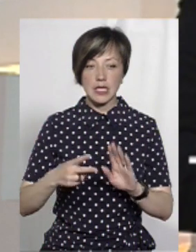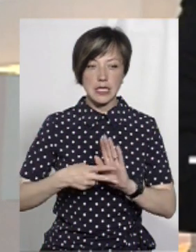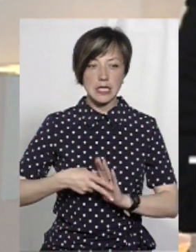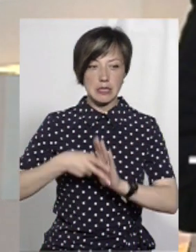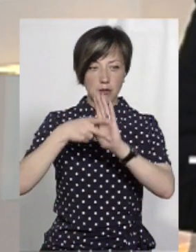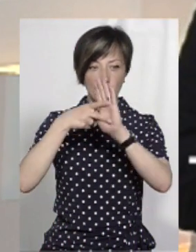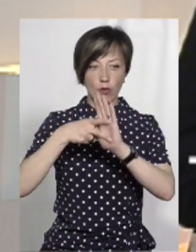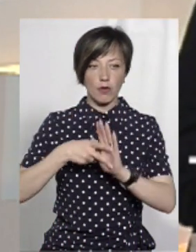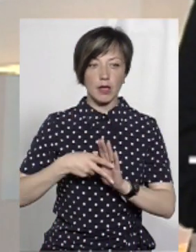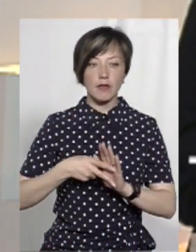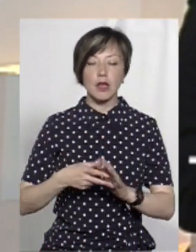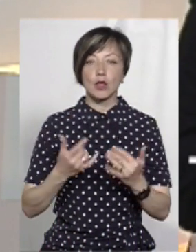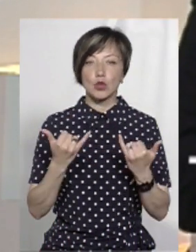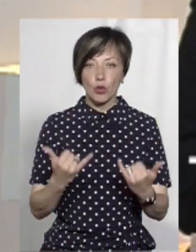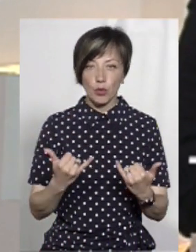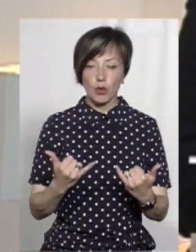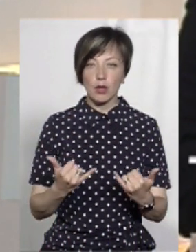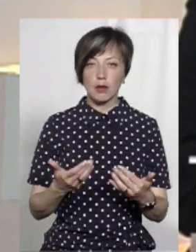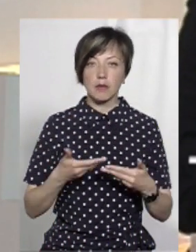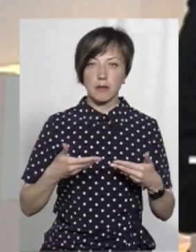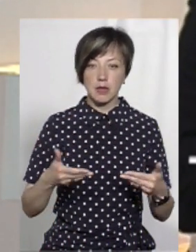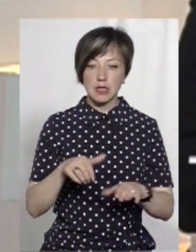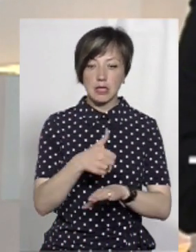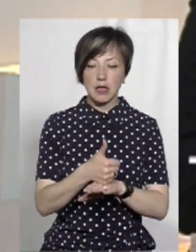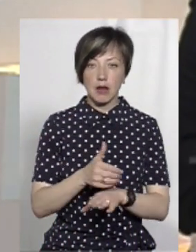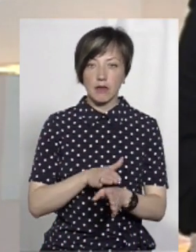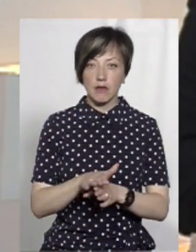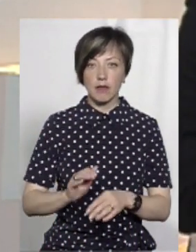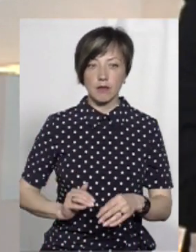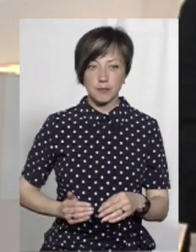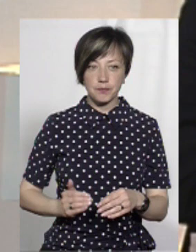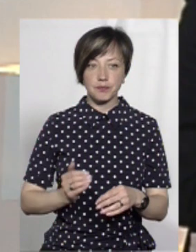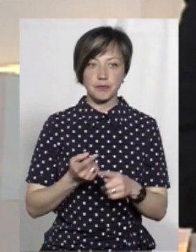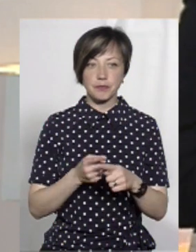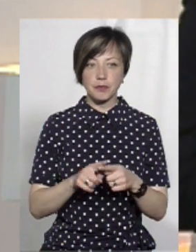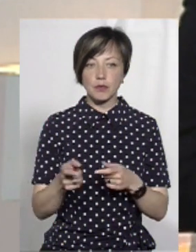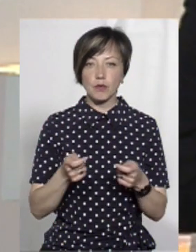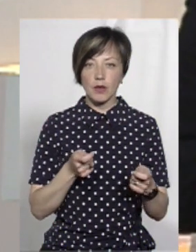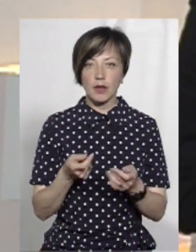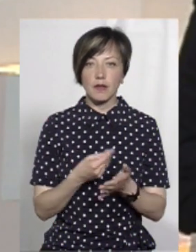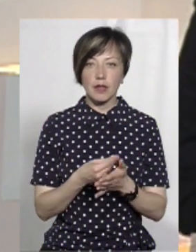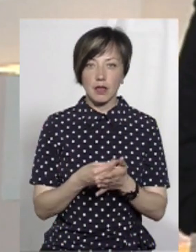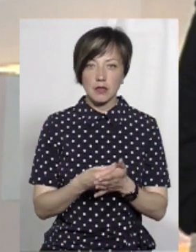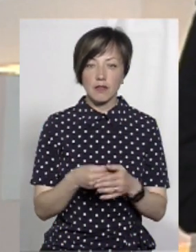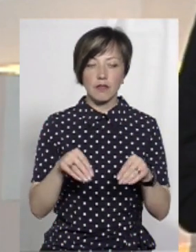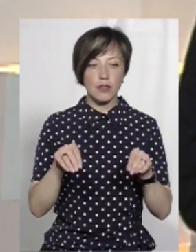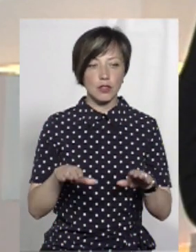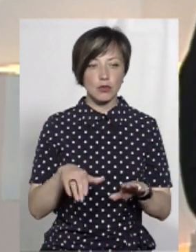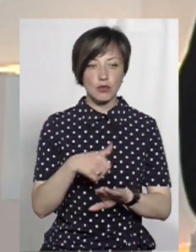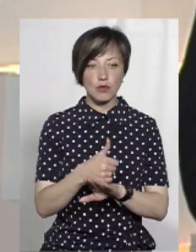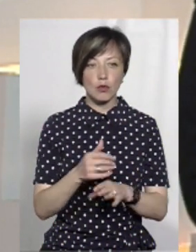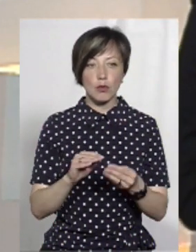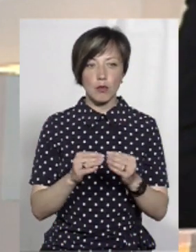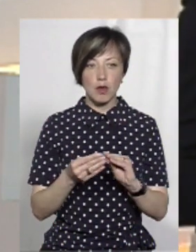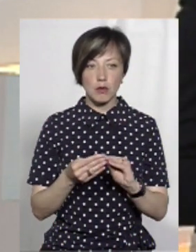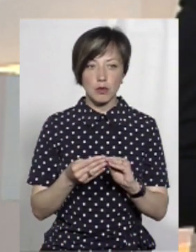сім поверхів і буквально сьогодні ми з генеральним підрядником, з управлінням фінансів вирішували основну